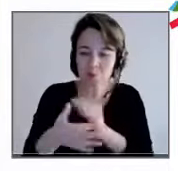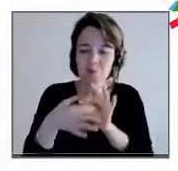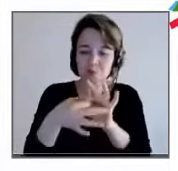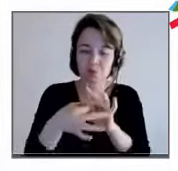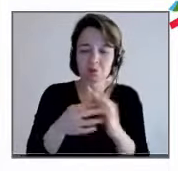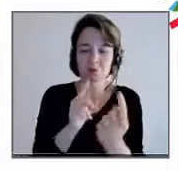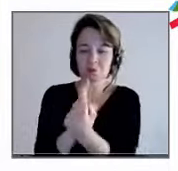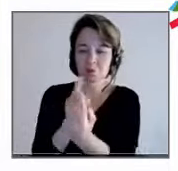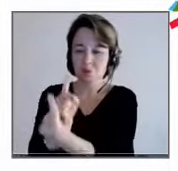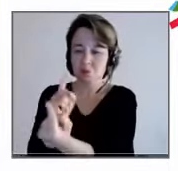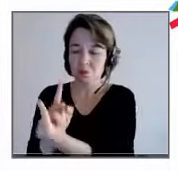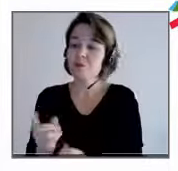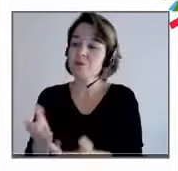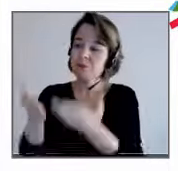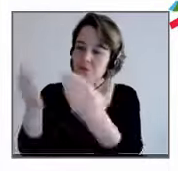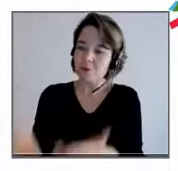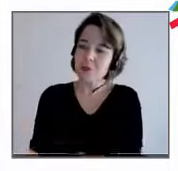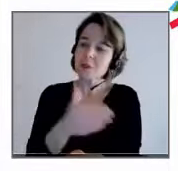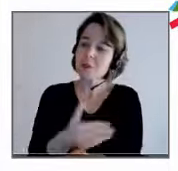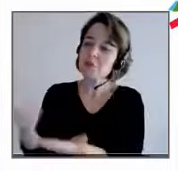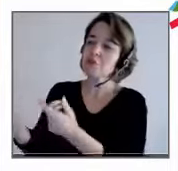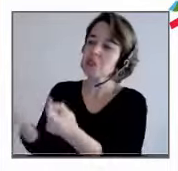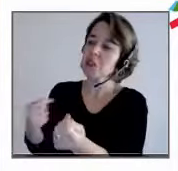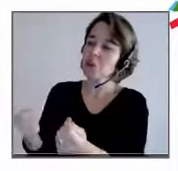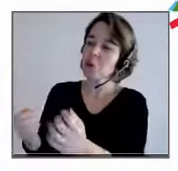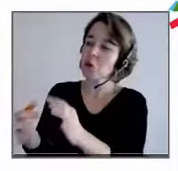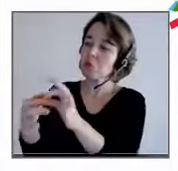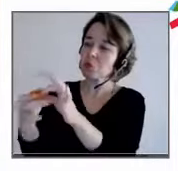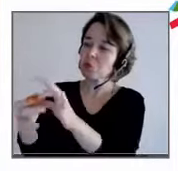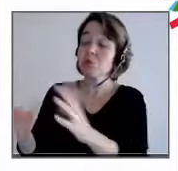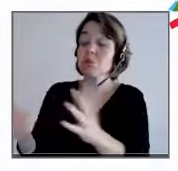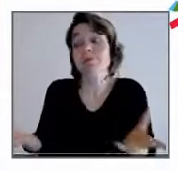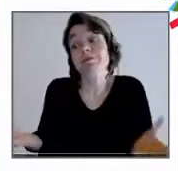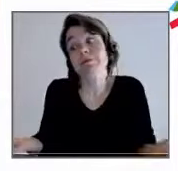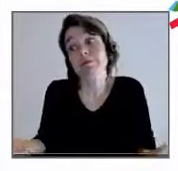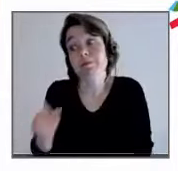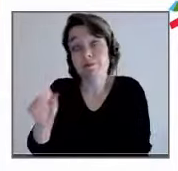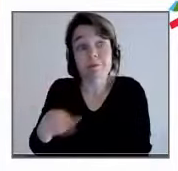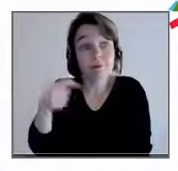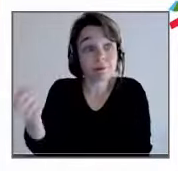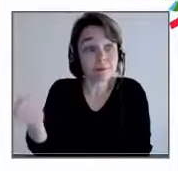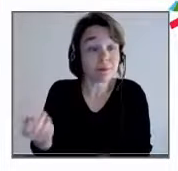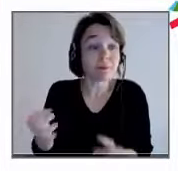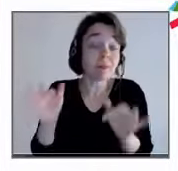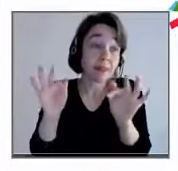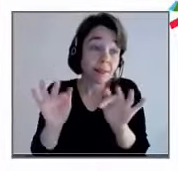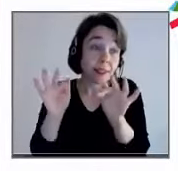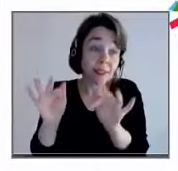face à l'entreprise, l'individualisation du travail. La fraternité, forcément, là-dedans, elle en prend un coup, Patrick Vivray, non ?